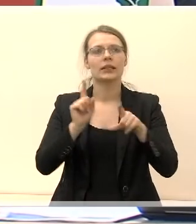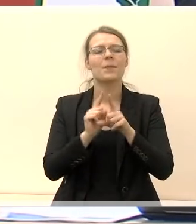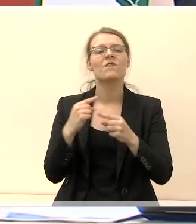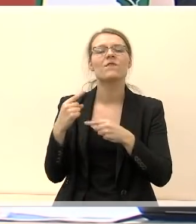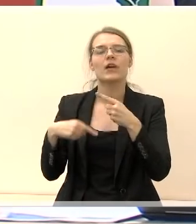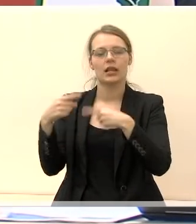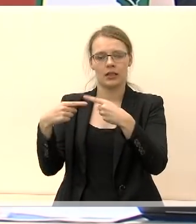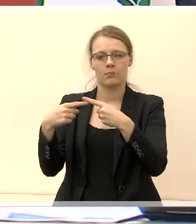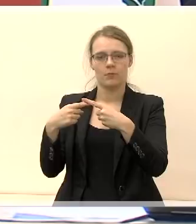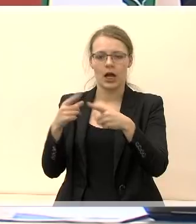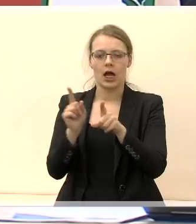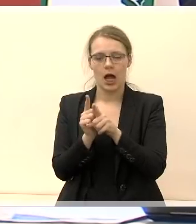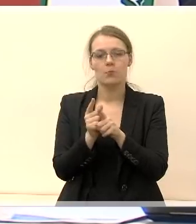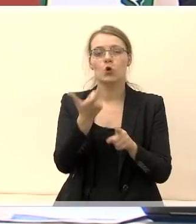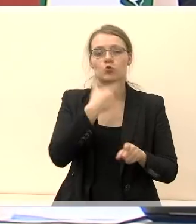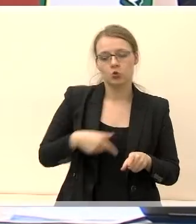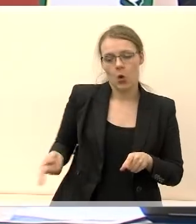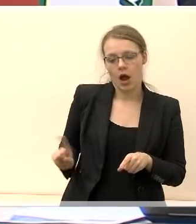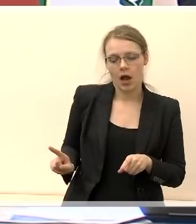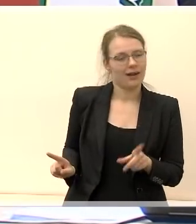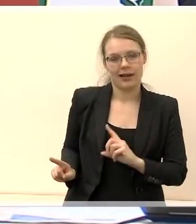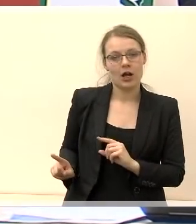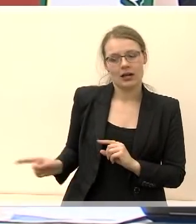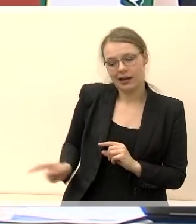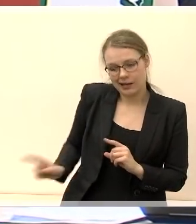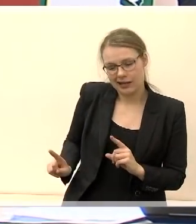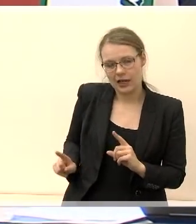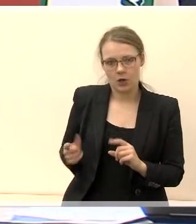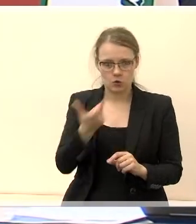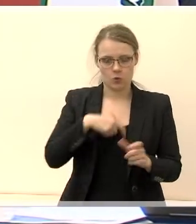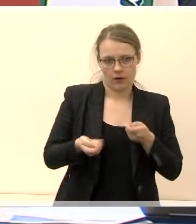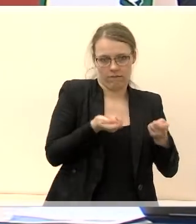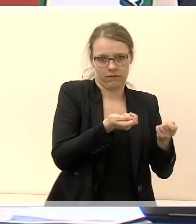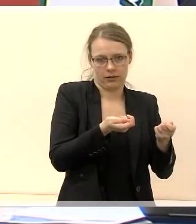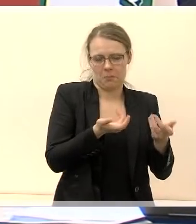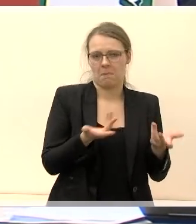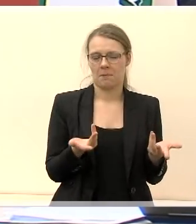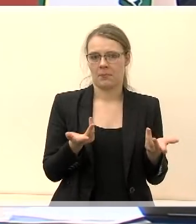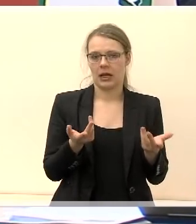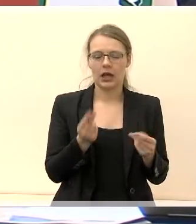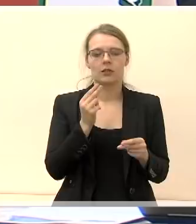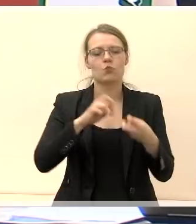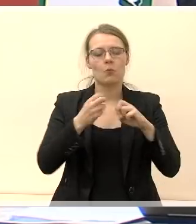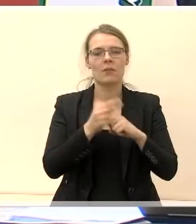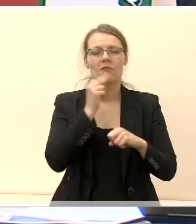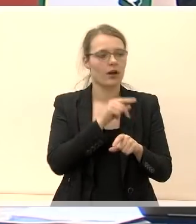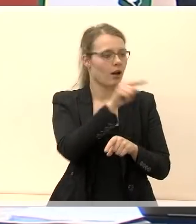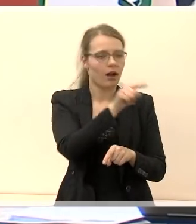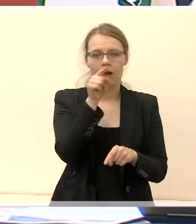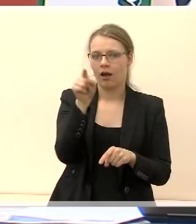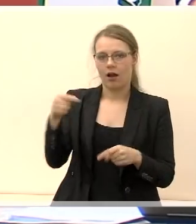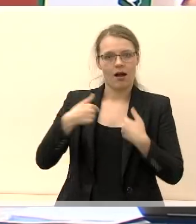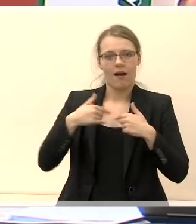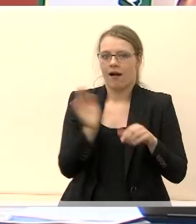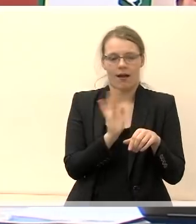Uodega visgi našunį, kai iš tikrųjų bandoma parodyti, kad dėl visų problemų yra kalti kiti, tai bandoma po